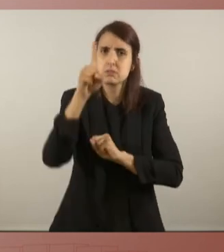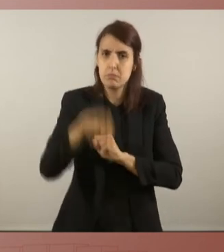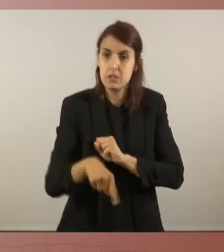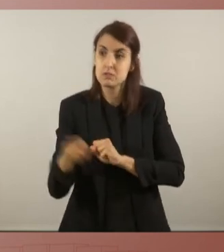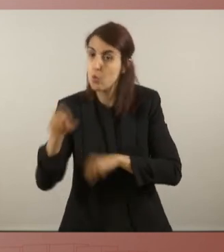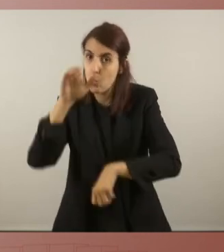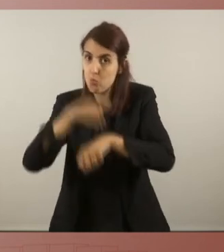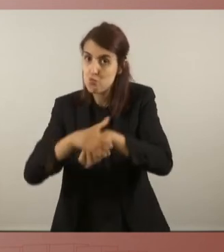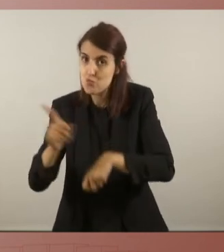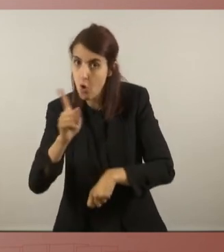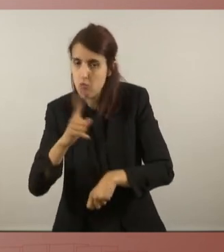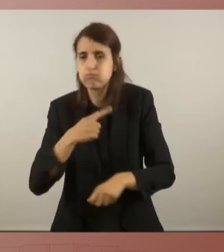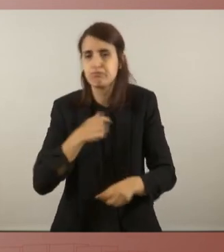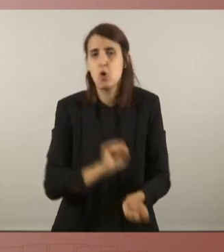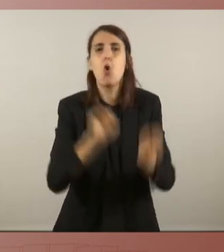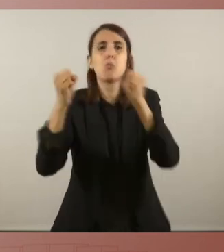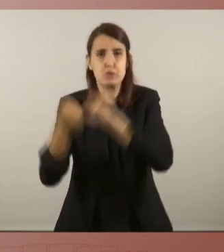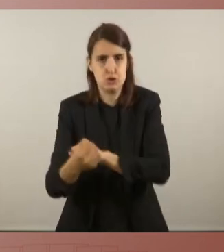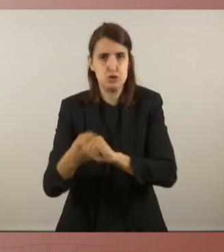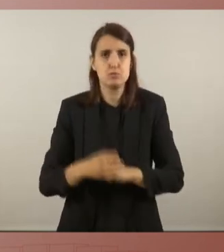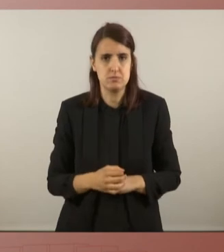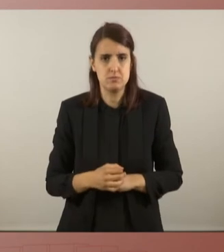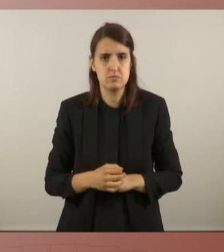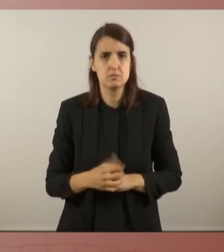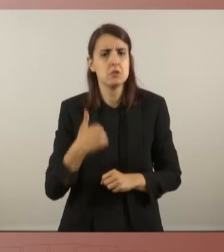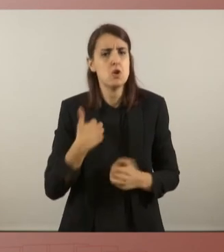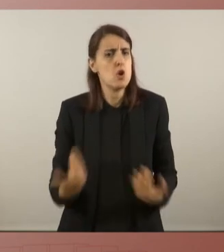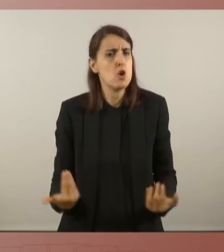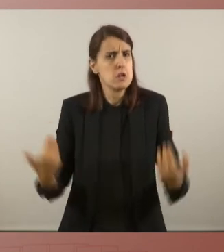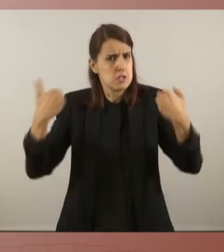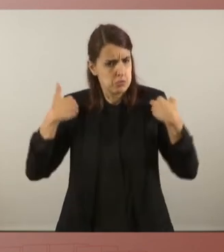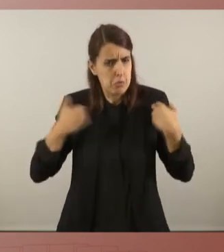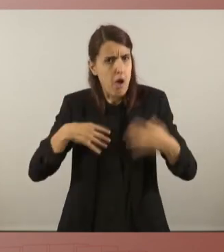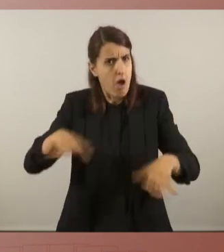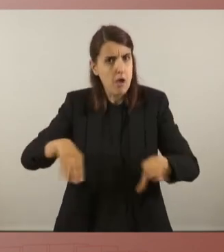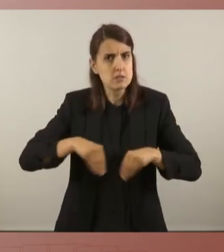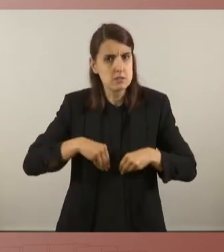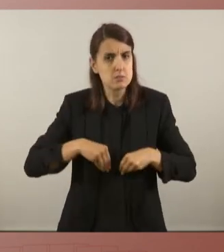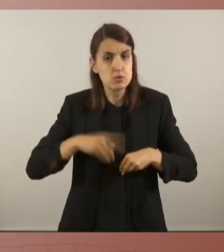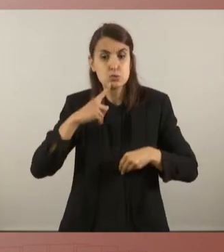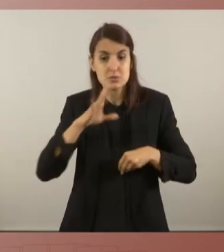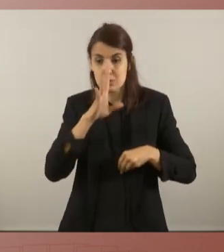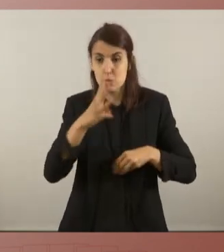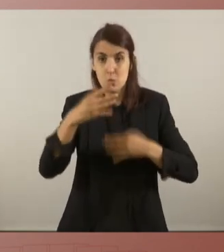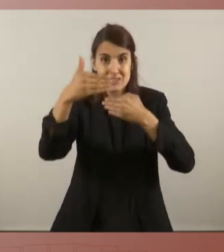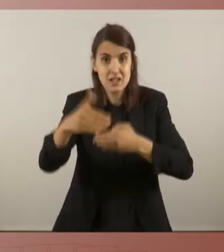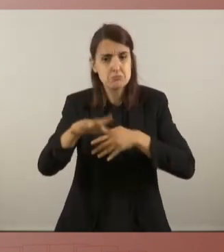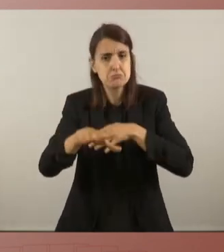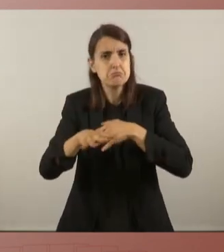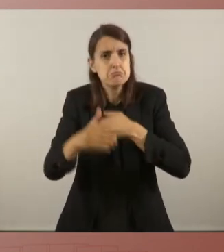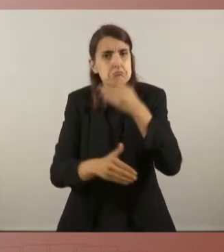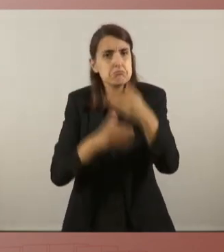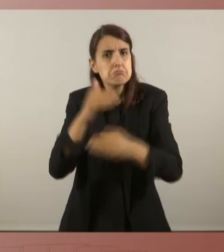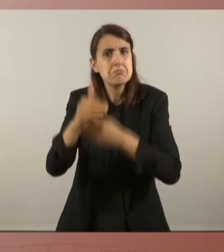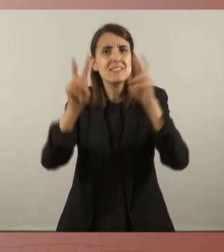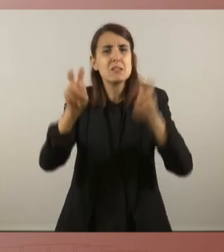desdiu. Estem oberts a totes les responsabilitats si avancem efectivament en aquesta legislatura a nivell de drets,